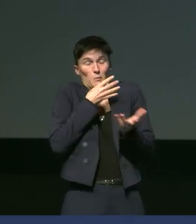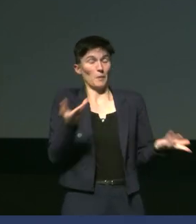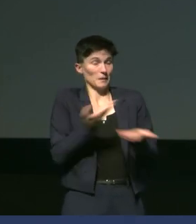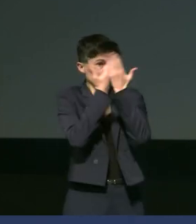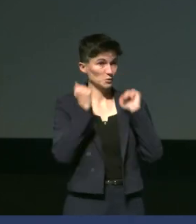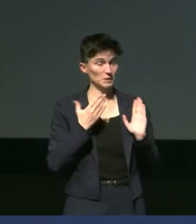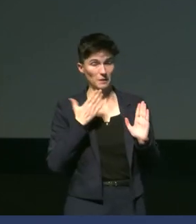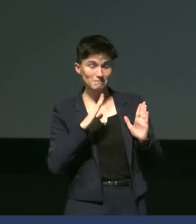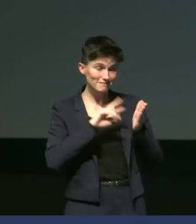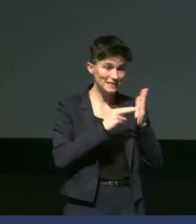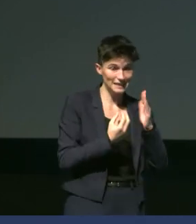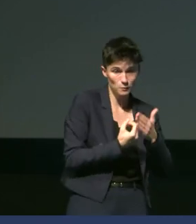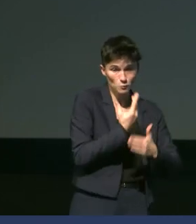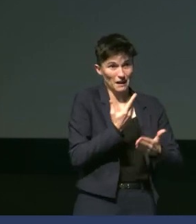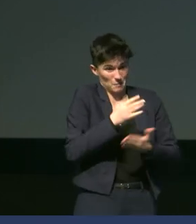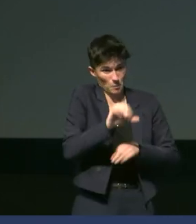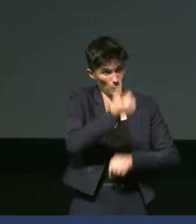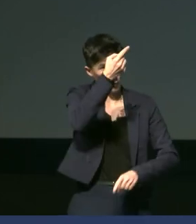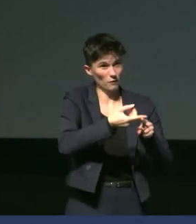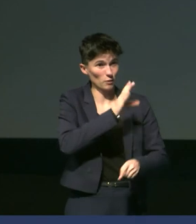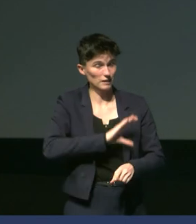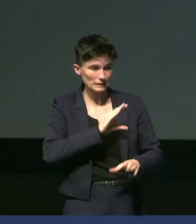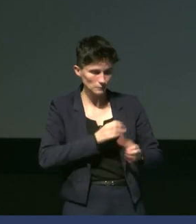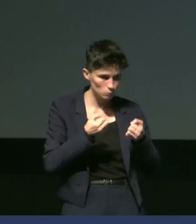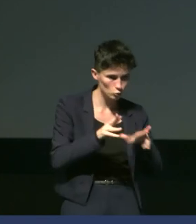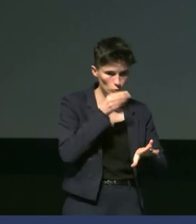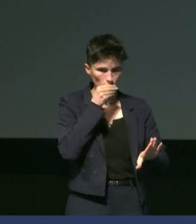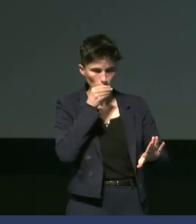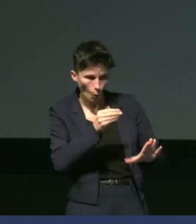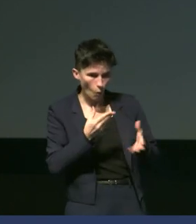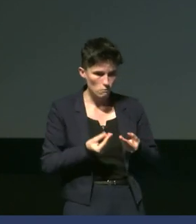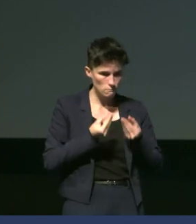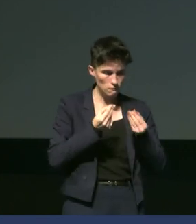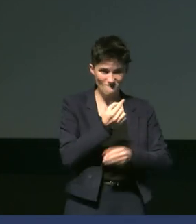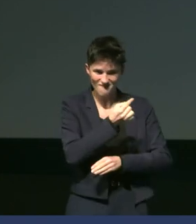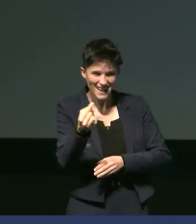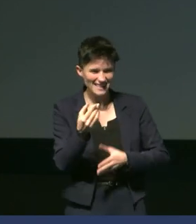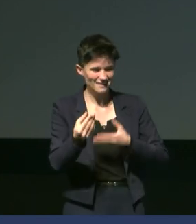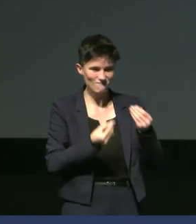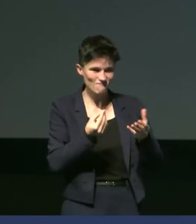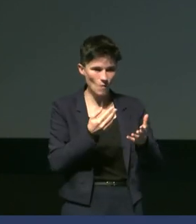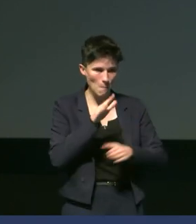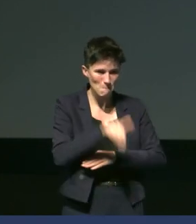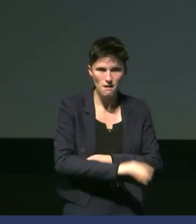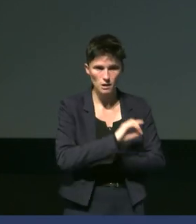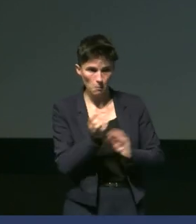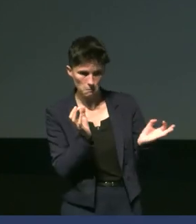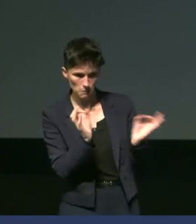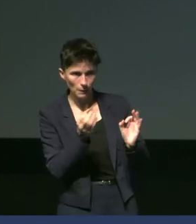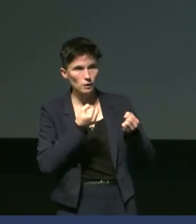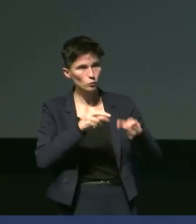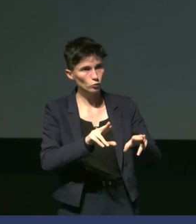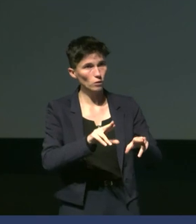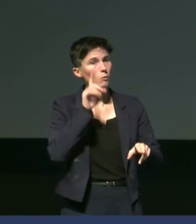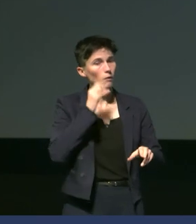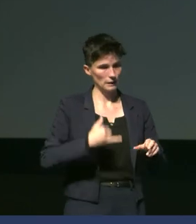une nouvelle technique.'est la première fois qu'on la mettait en place. On s'est assuré qu'il n avait rien de nocif ou de néfaste pour les individus. Dans leur estomac, il